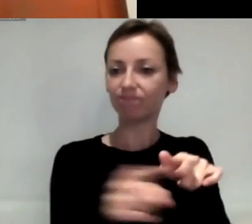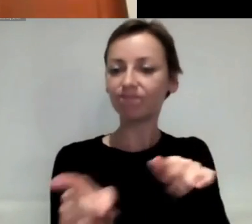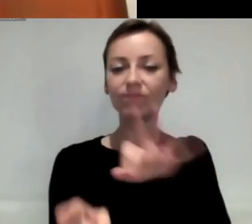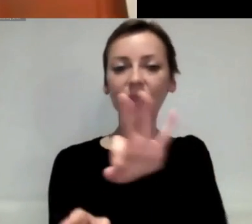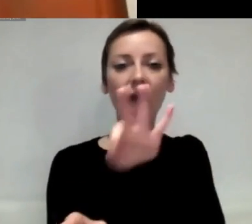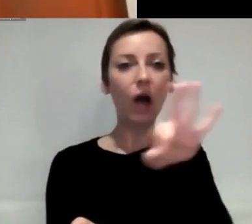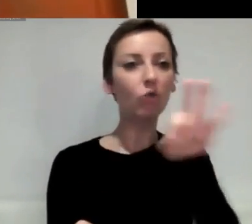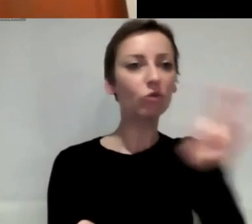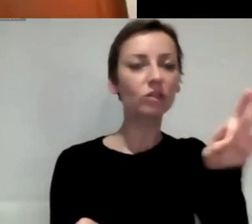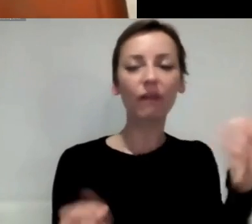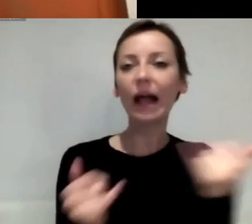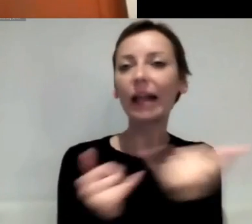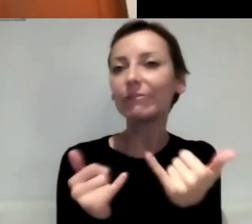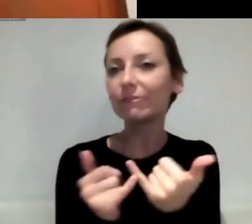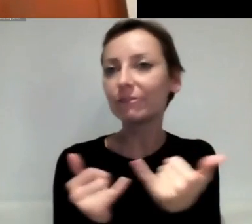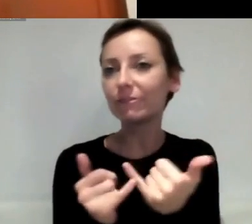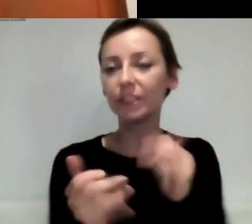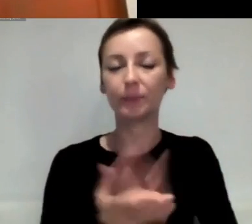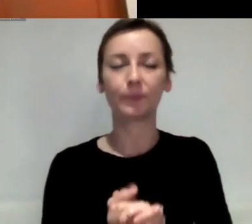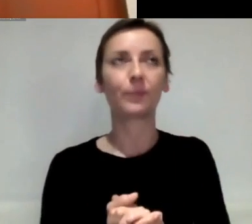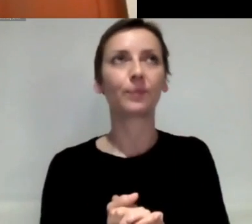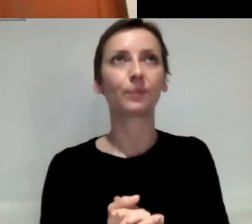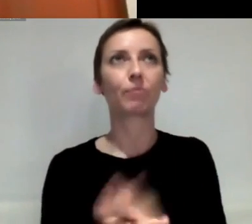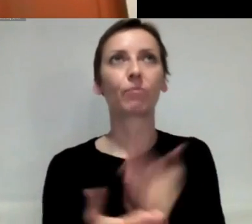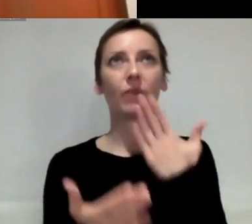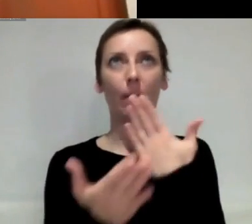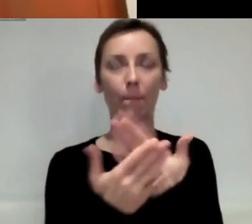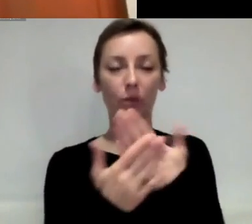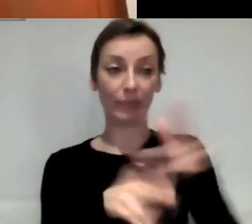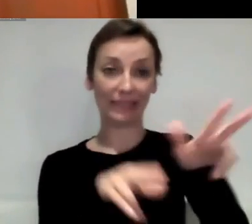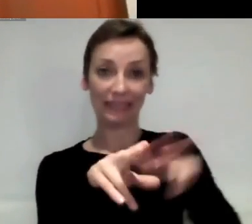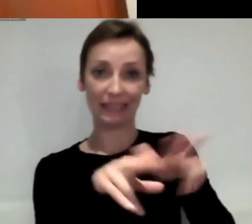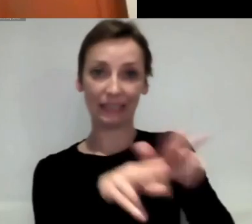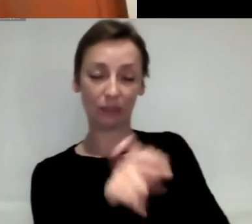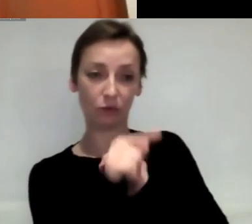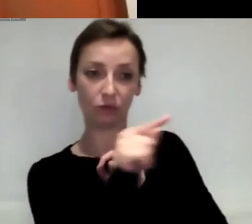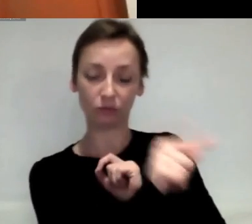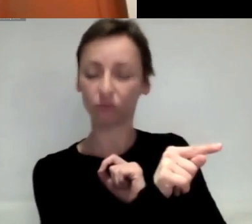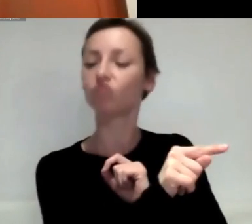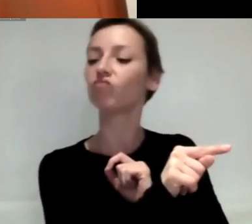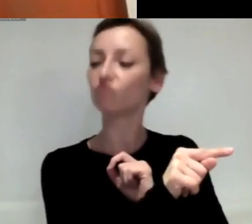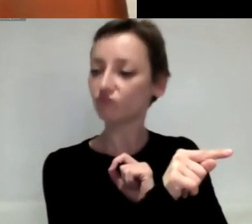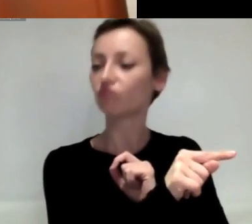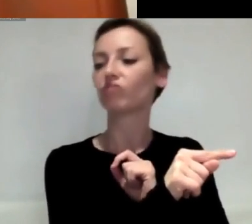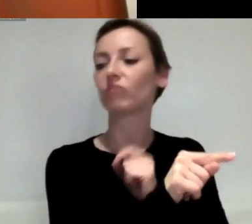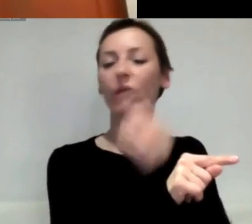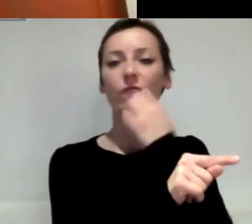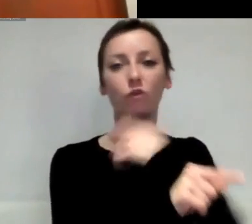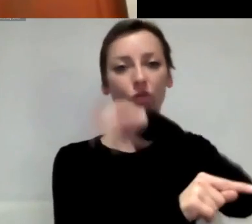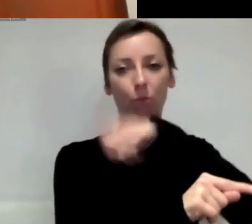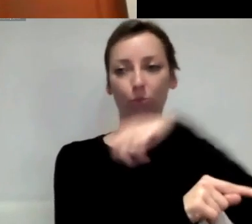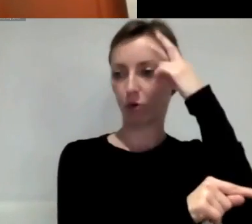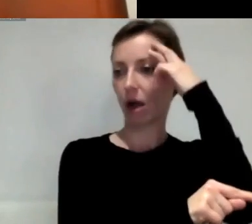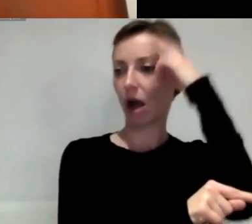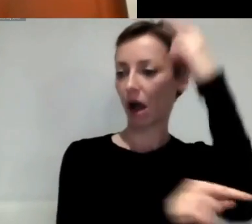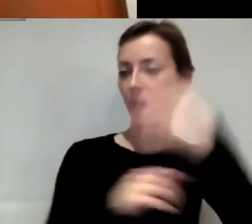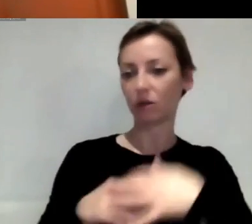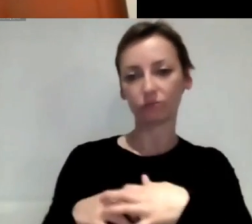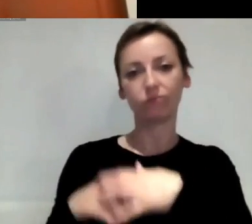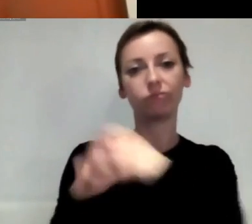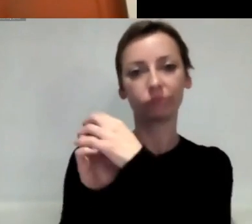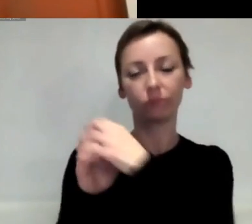wenn jetzt die Regierung sagt, wir möchten so einen BürgerInnenrat einberufen, dann geht es an eine